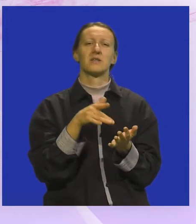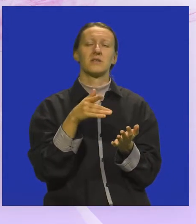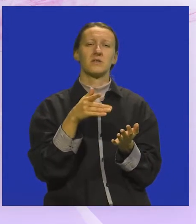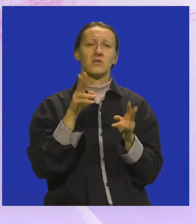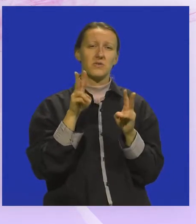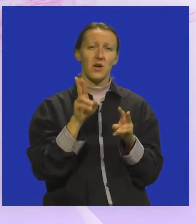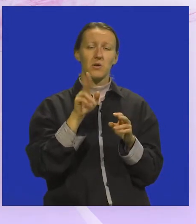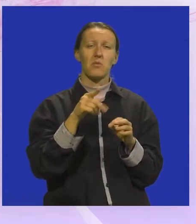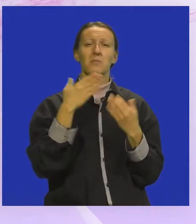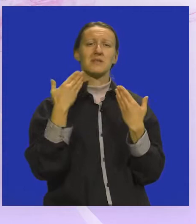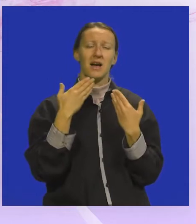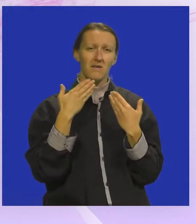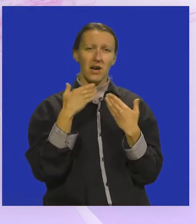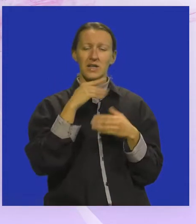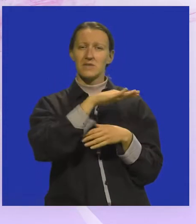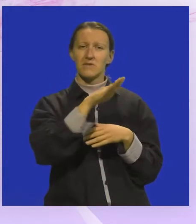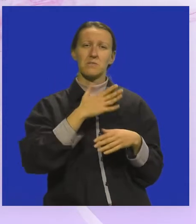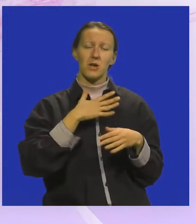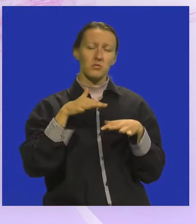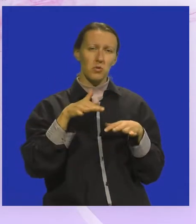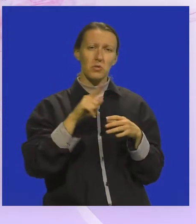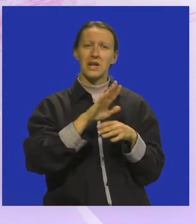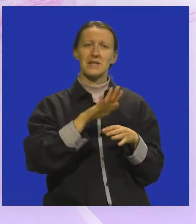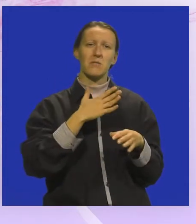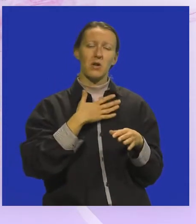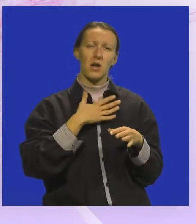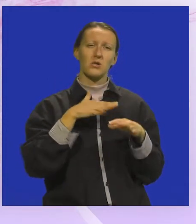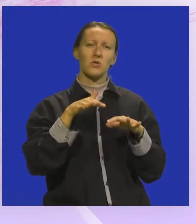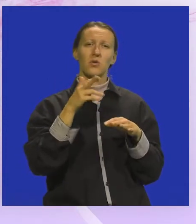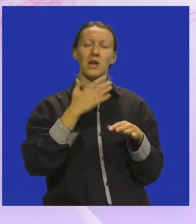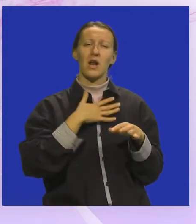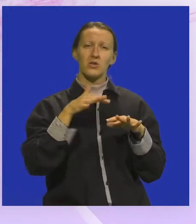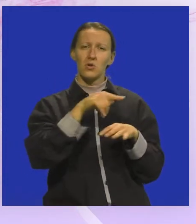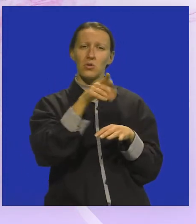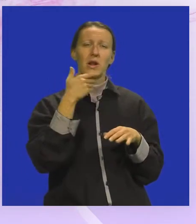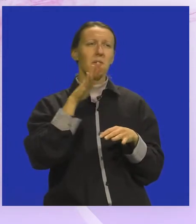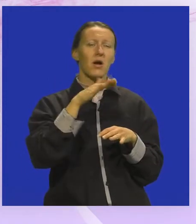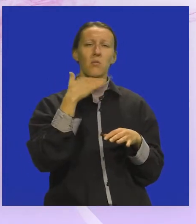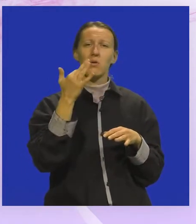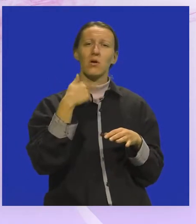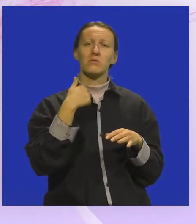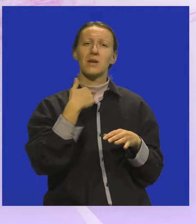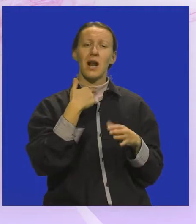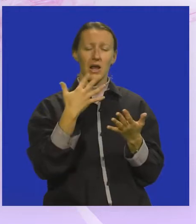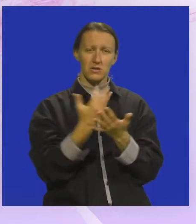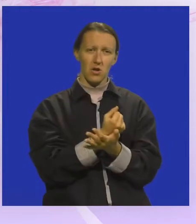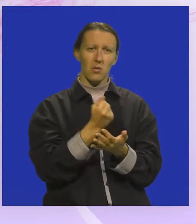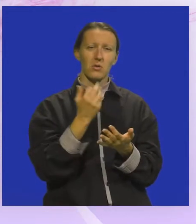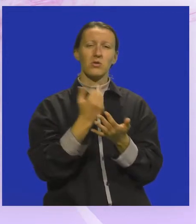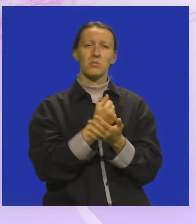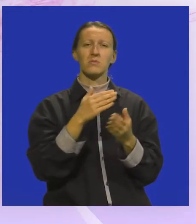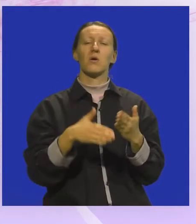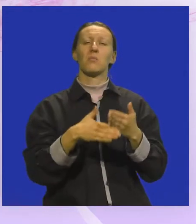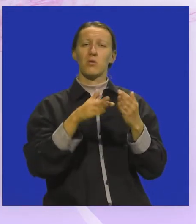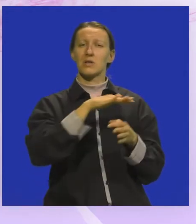Evo, stvarno moram se zahvaliti svim našim mještanima, ali ne samo naših mještana, jer naših mještana nema toliko koliko smo glasova dobili, dakle, dobili smo